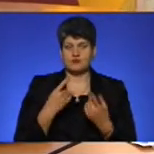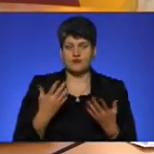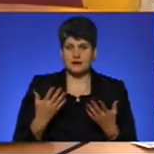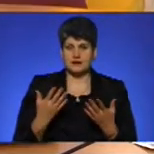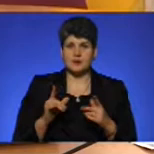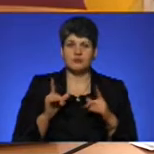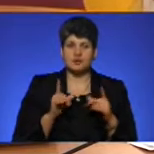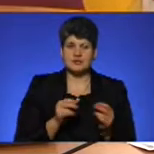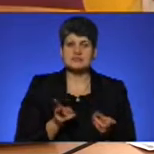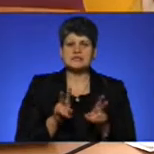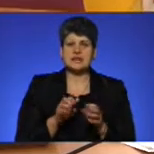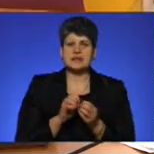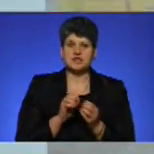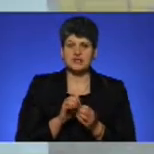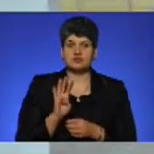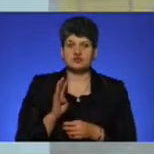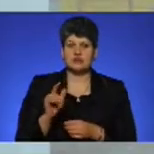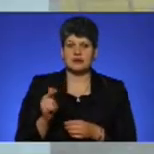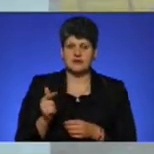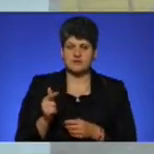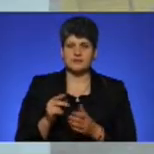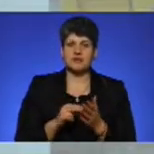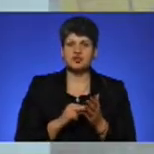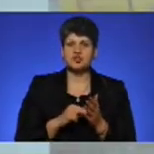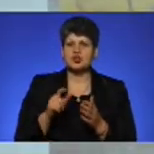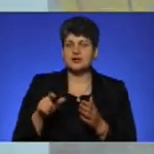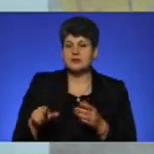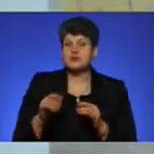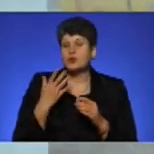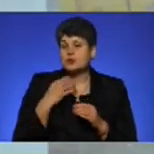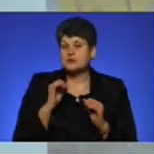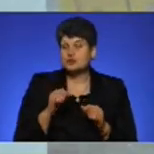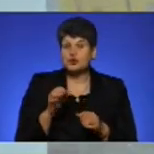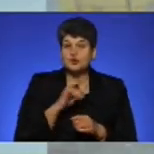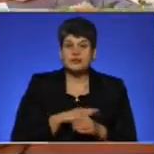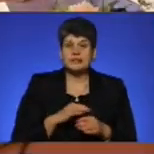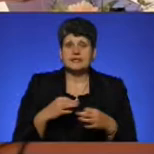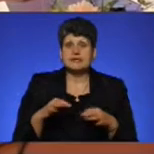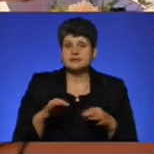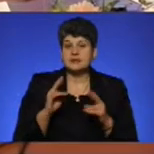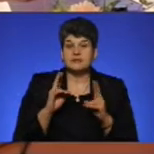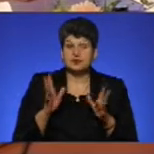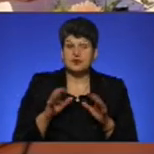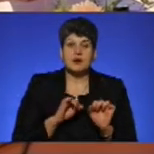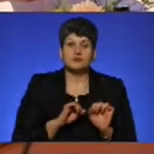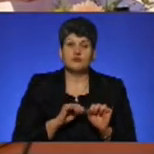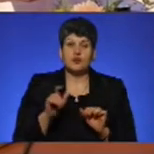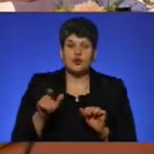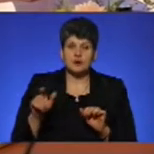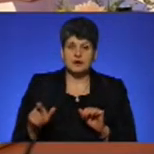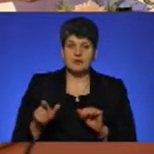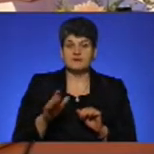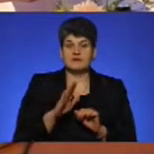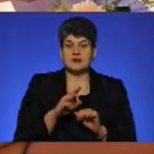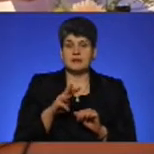автобусах залишається 4 гривні. Коли черкасьці зможуть користуватися транспортом – невідомо. Адвокат перевізників Валерій Макіїв